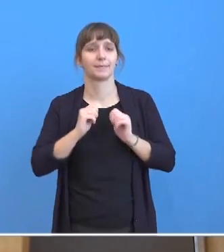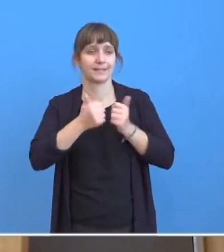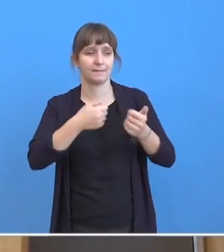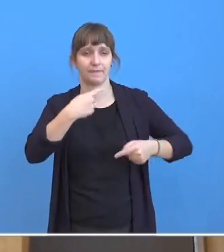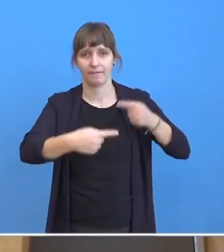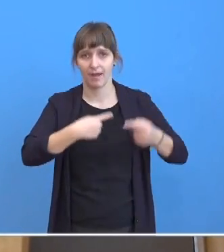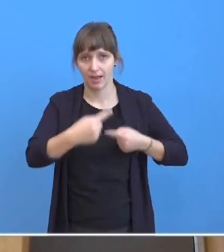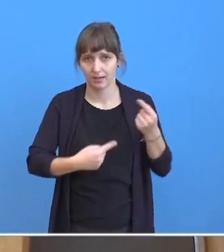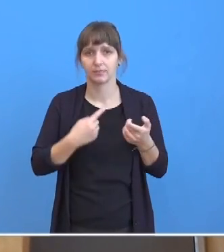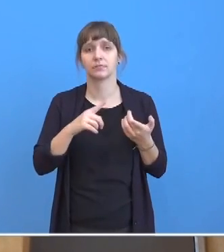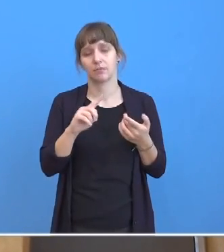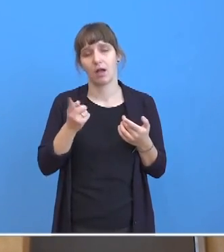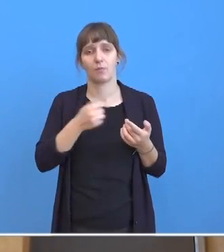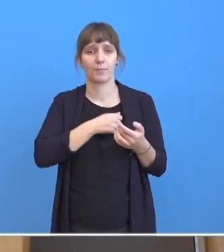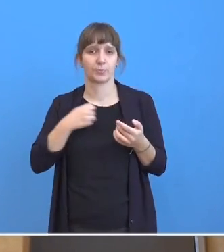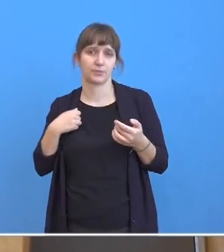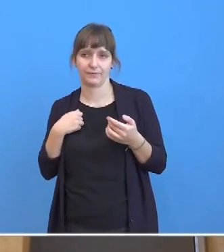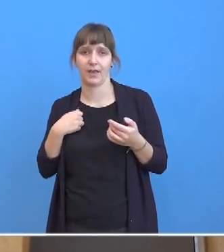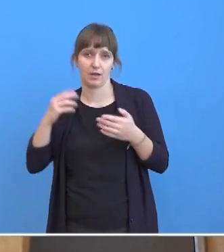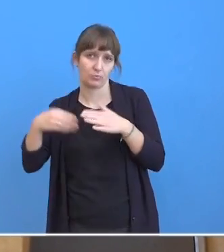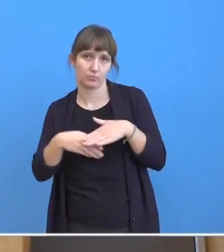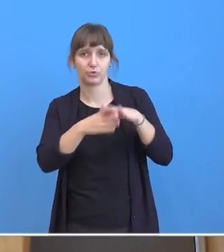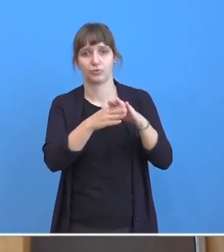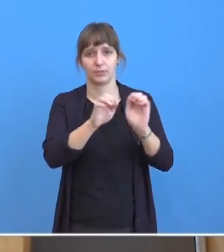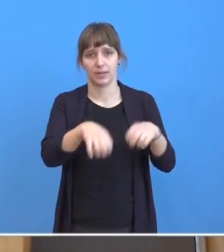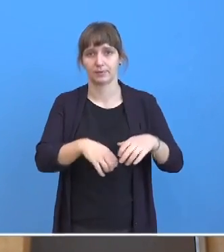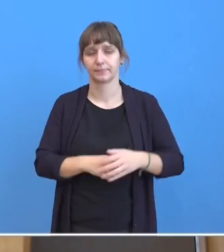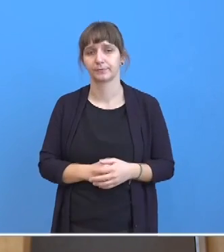die Bundeswehr unterstützt vor Ort.